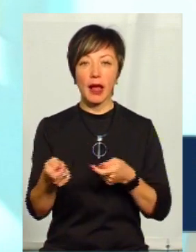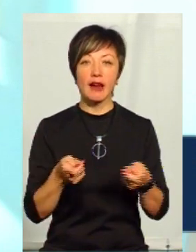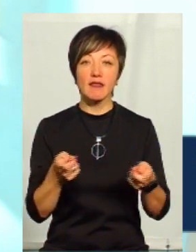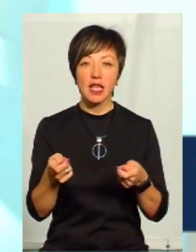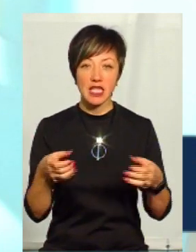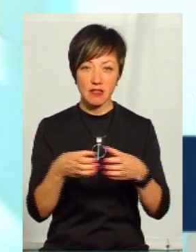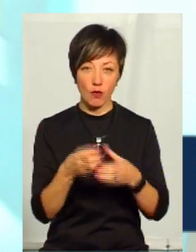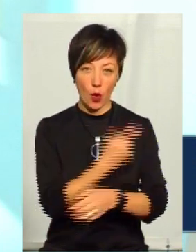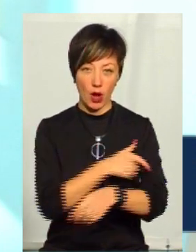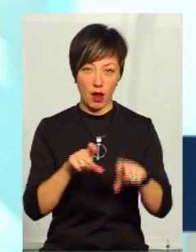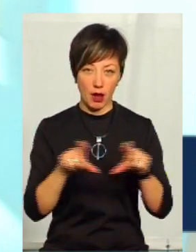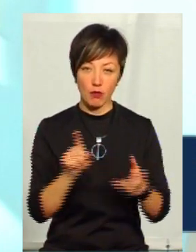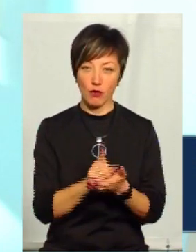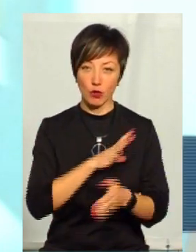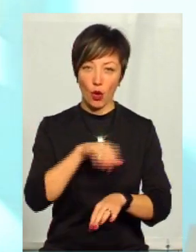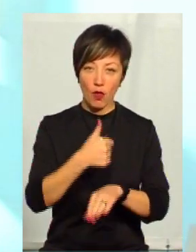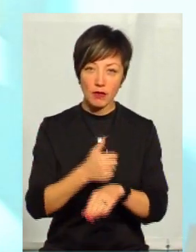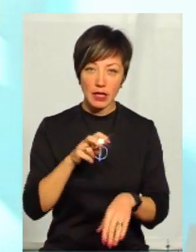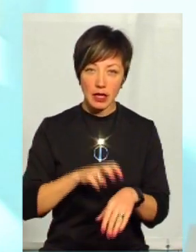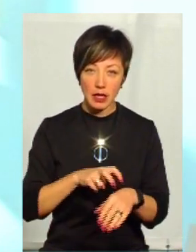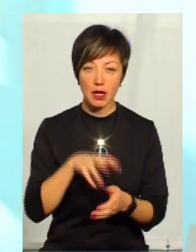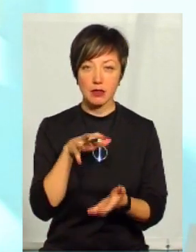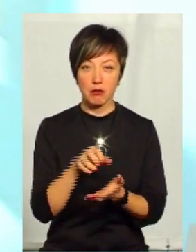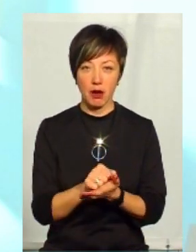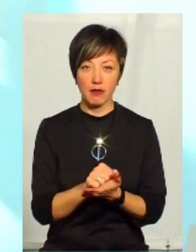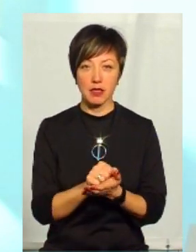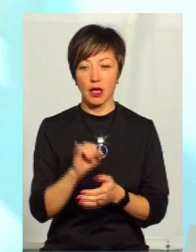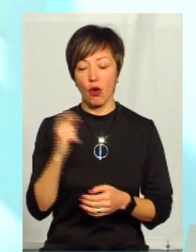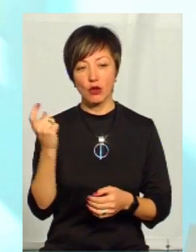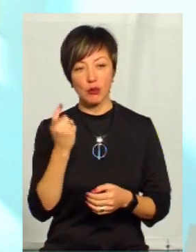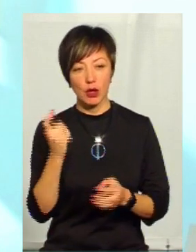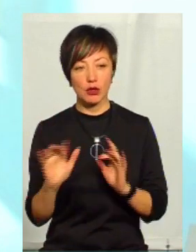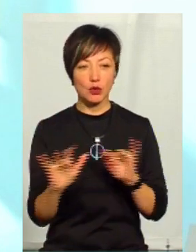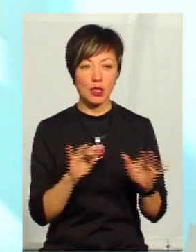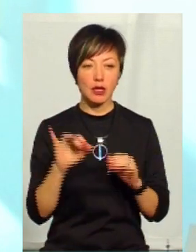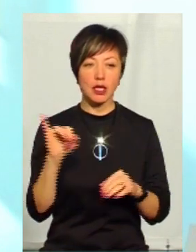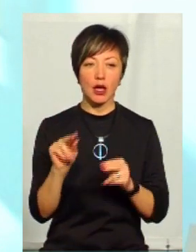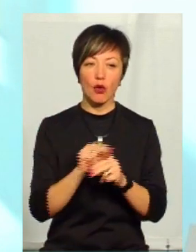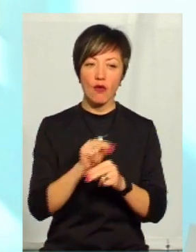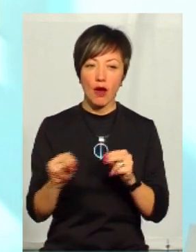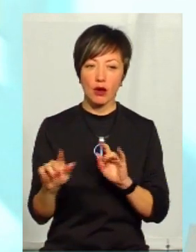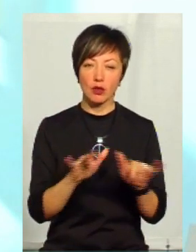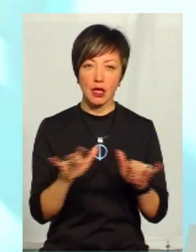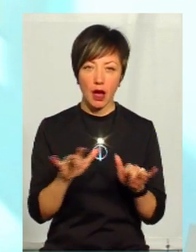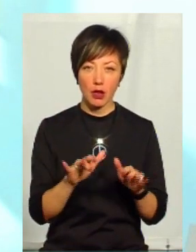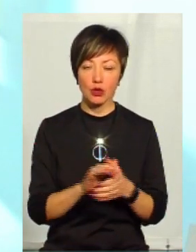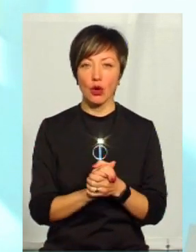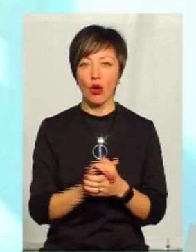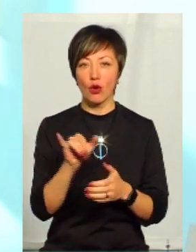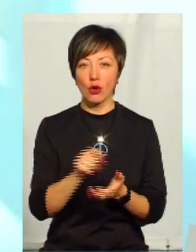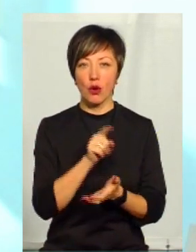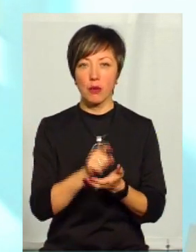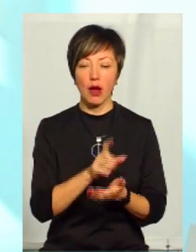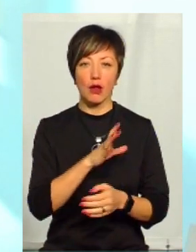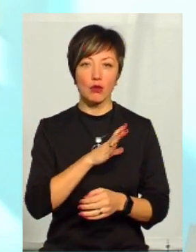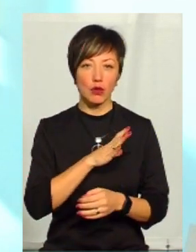лікарні. Безпосередньо повинен бути головний лікар, який займався і господарською діяльністю, і лікувальною діяльністю. У нього